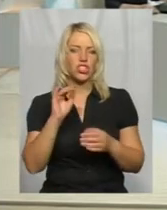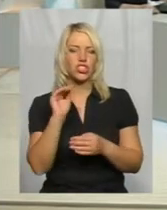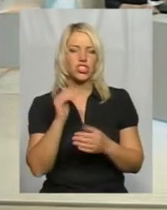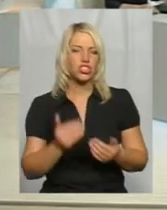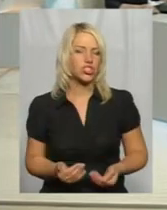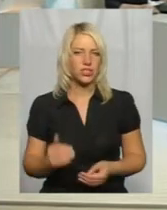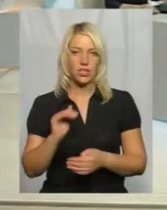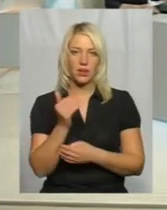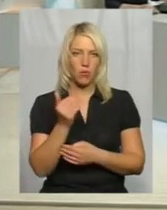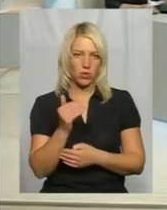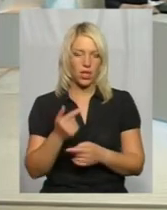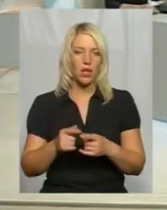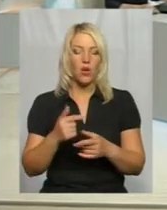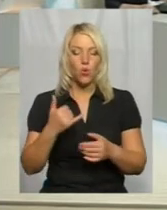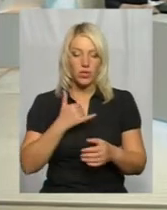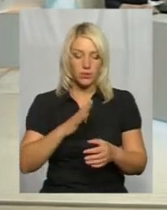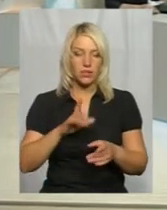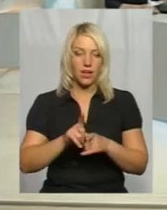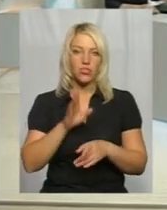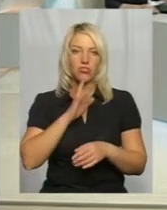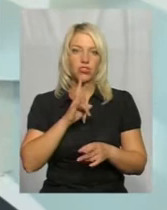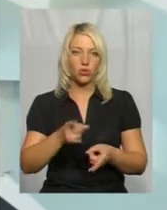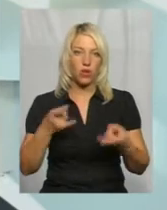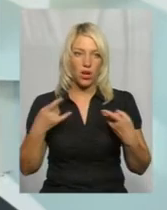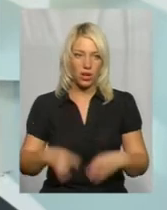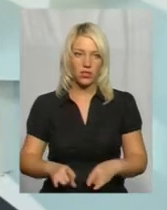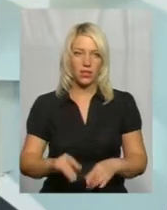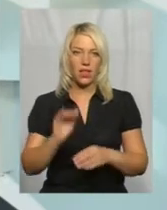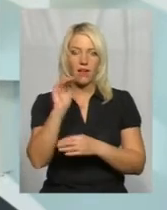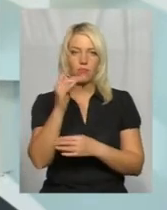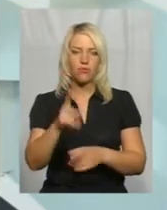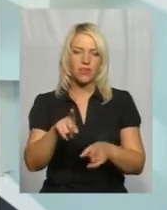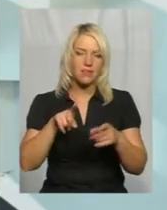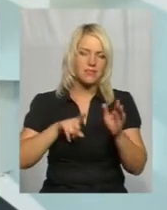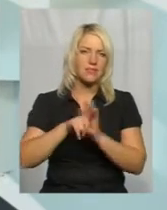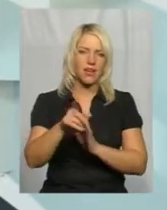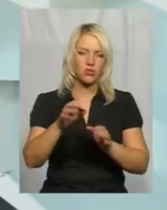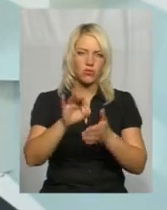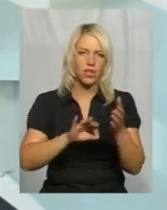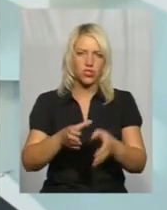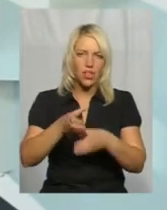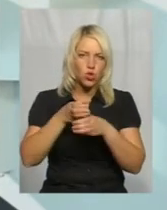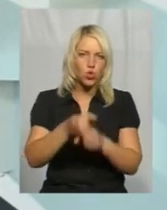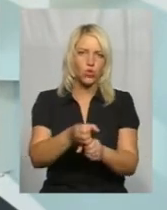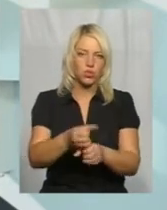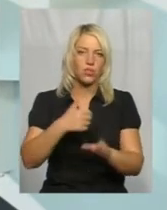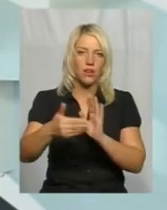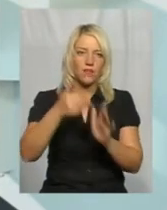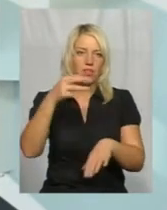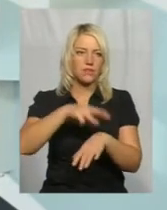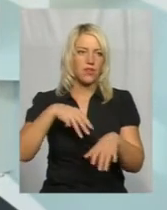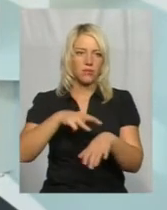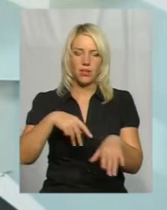в що угодно. У нас була така жінка, яка родила дітка і почала його одразу вдушити. І визвали милицію. І це було